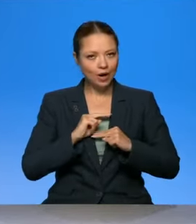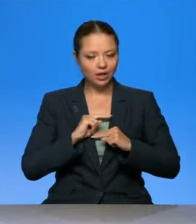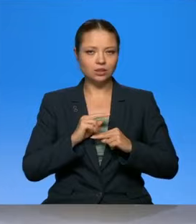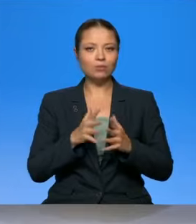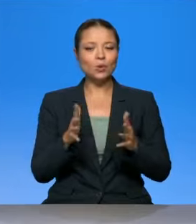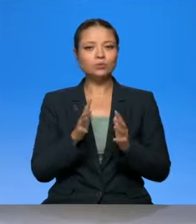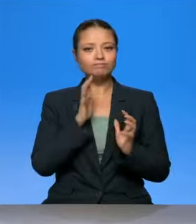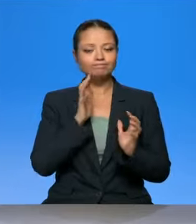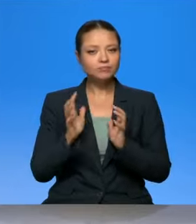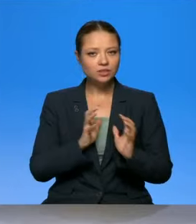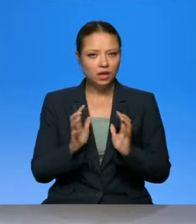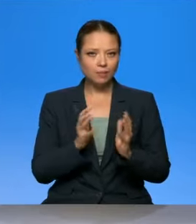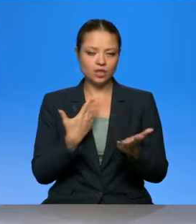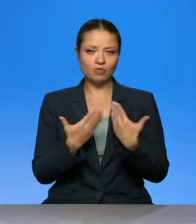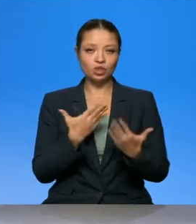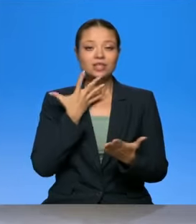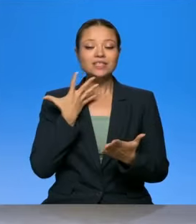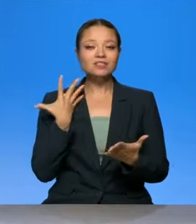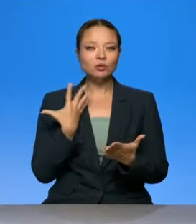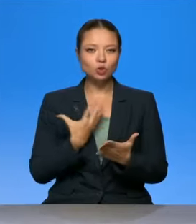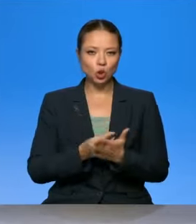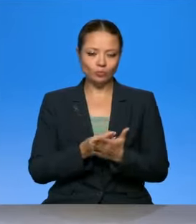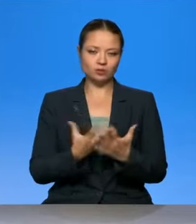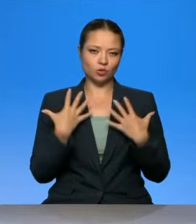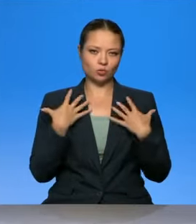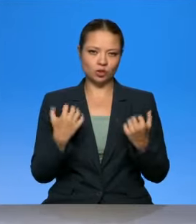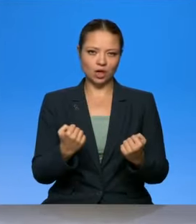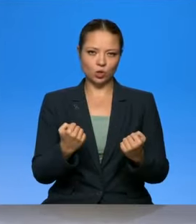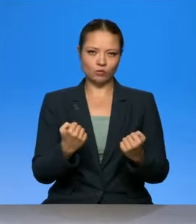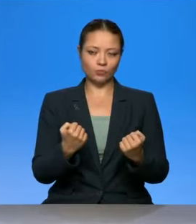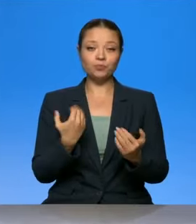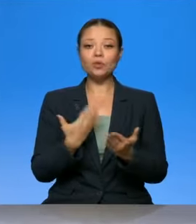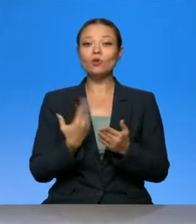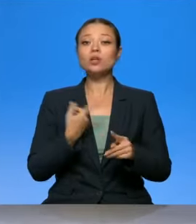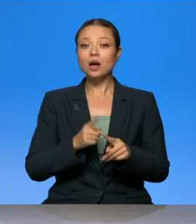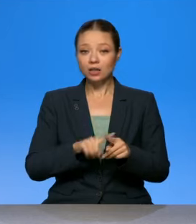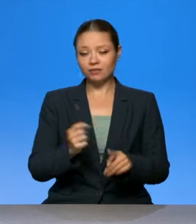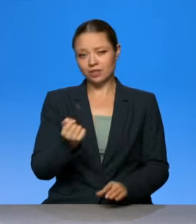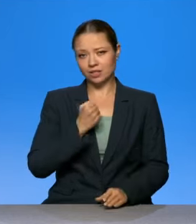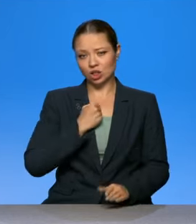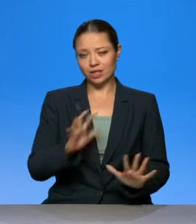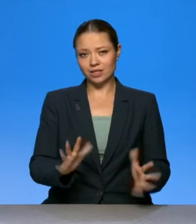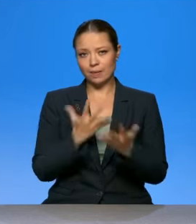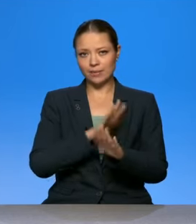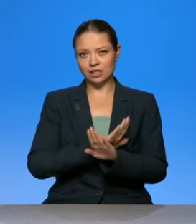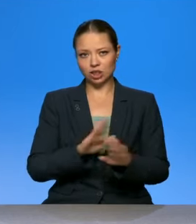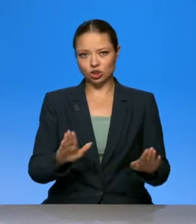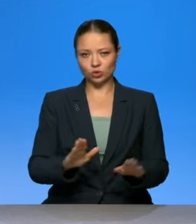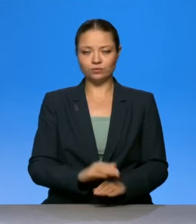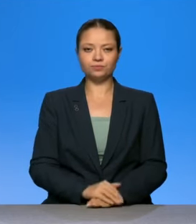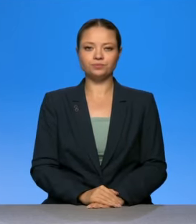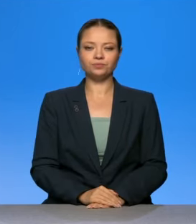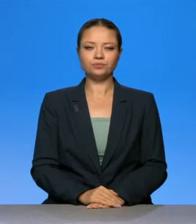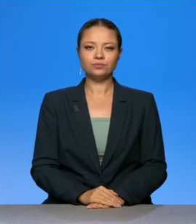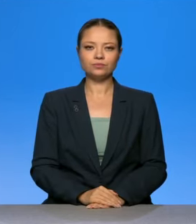трепетного отношения к своему собственному здоровью. Вот этого, к сожалению, не произошло. Вот мы, ну вот